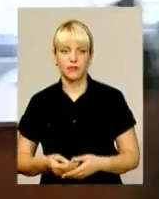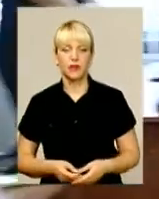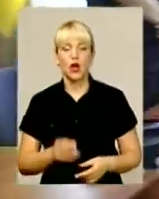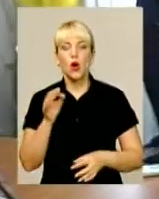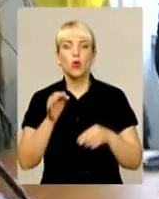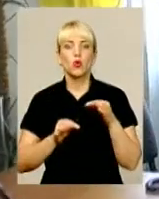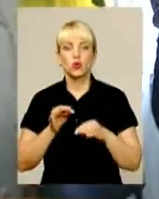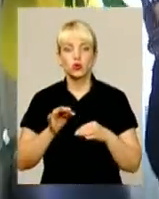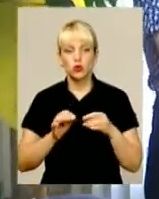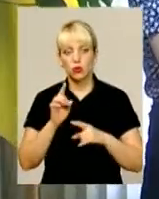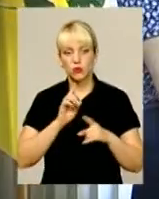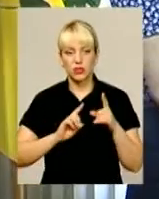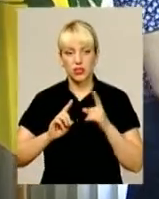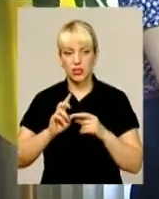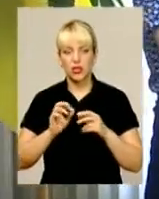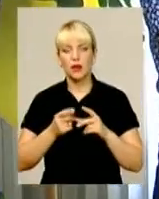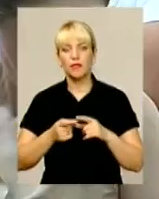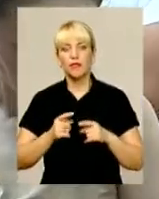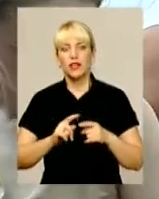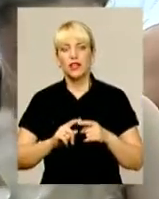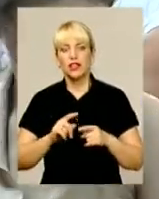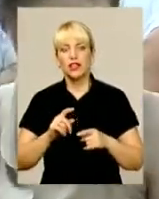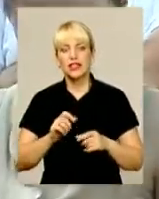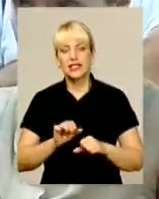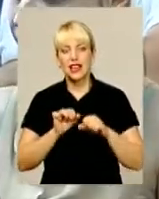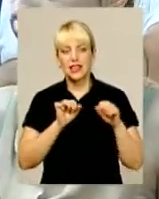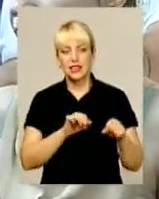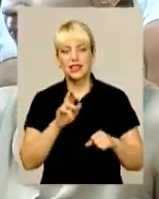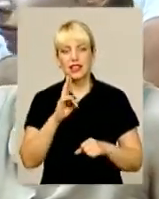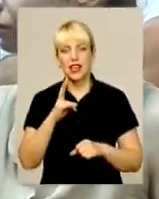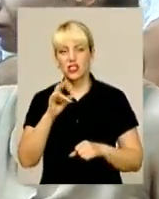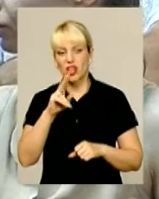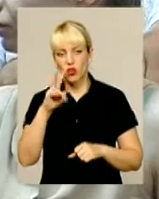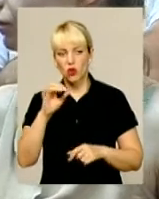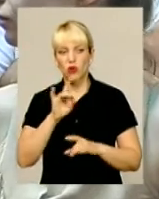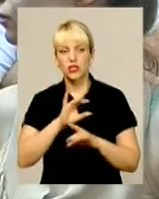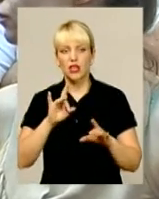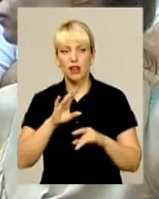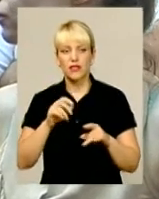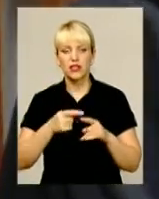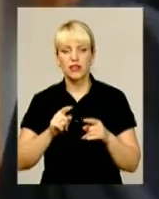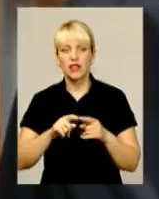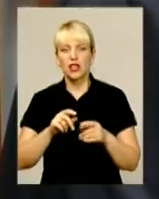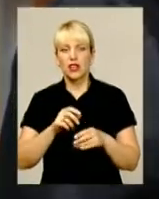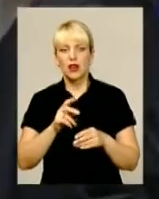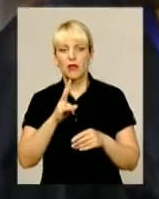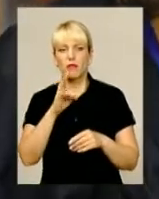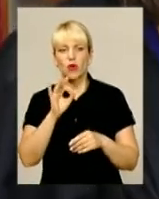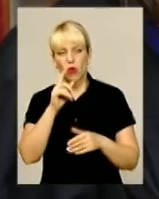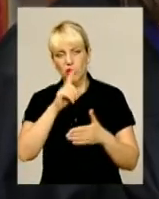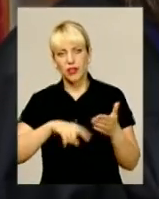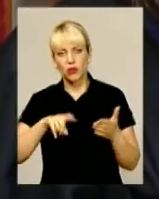розгляді якого питання про обрання запобіжного заходу, захисник Д'яченка Руслан Кравчук заявив про відвід судді Світлані Дручковій.